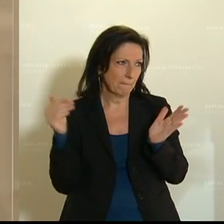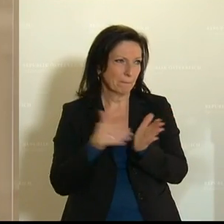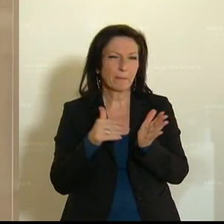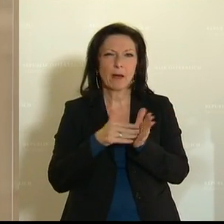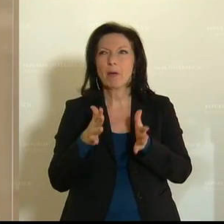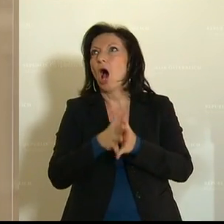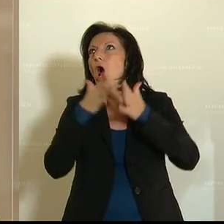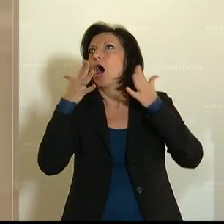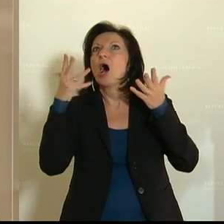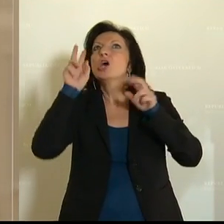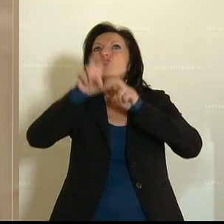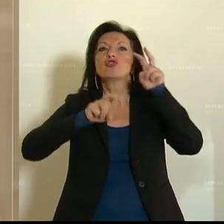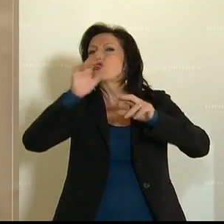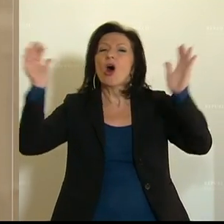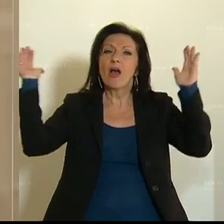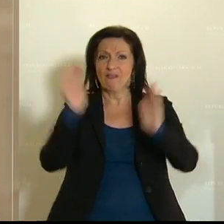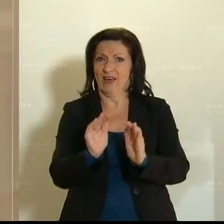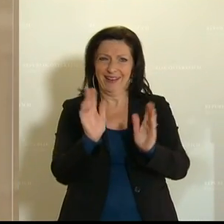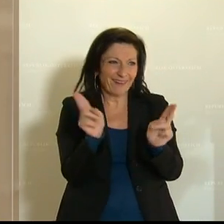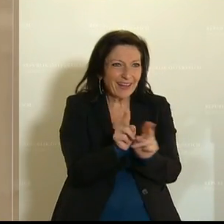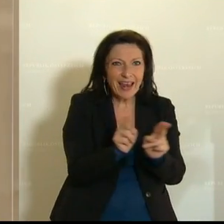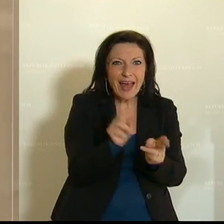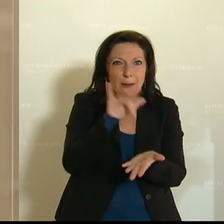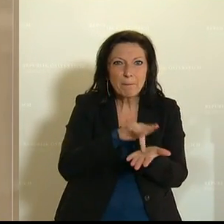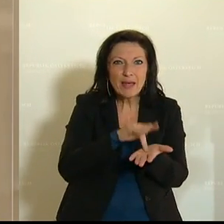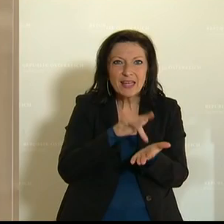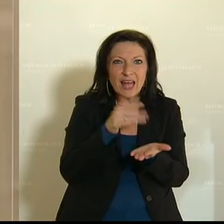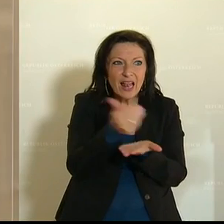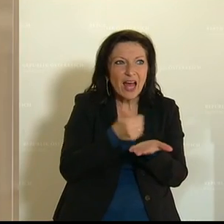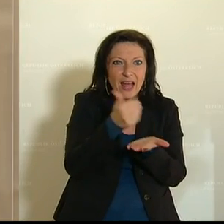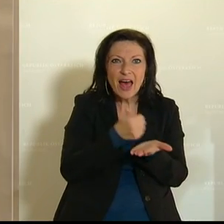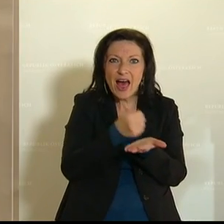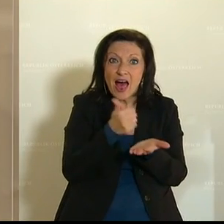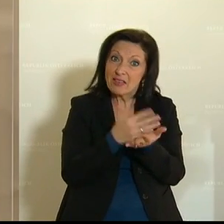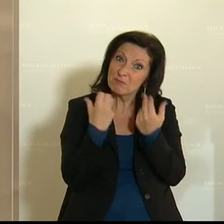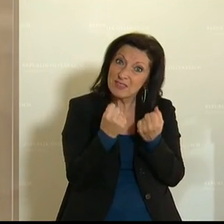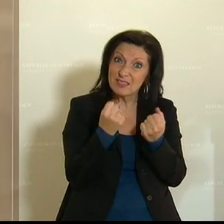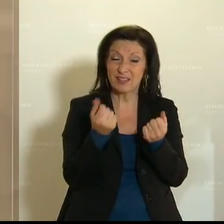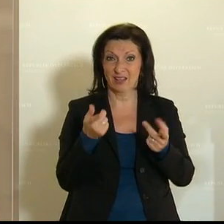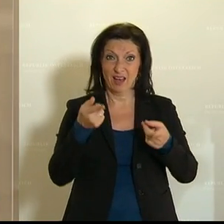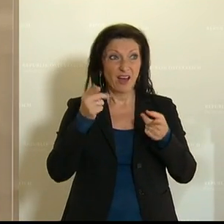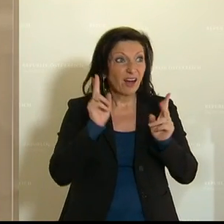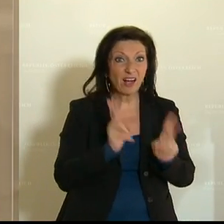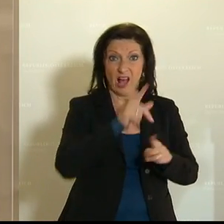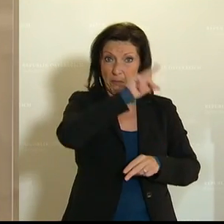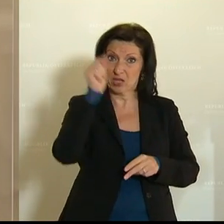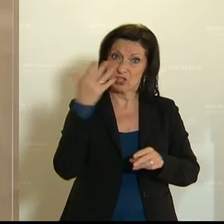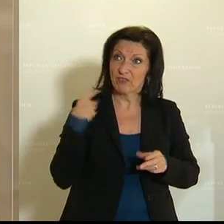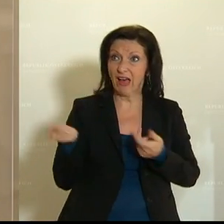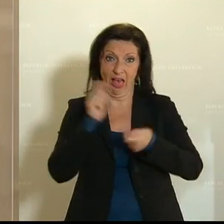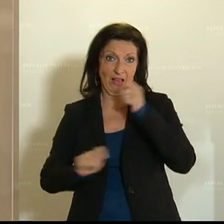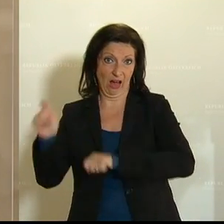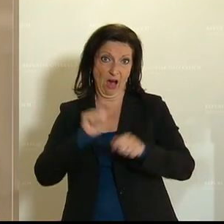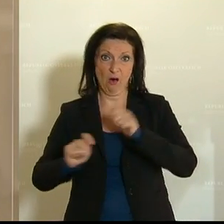historische Steuersenkung zur Sicherung der kleinen und mittleren Einkommen, um die Kaufkraft zu stärken. Eine Arbeitsmarktwende